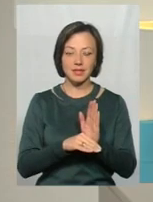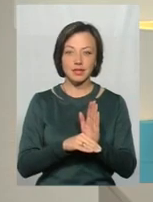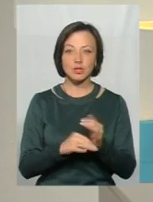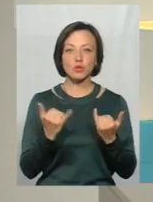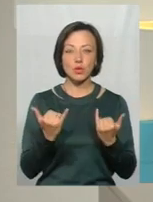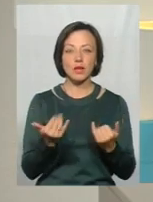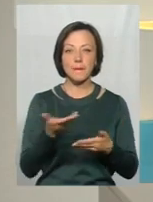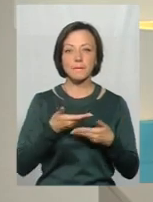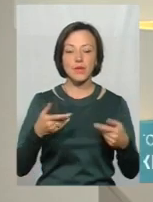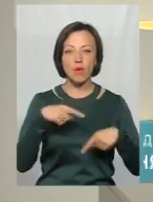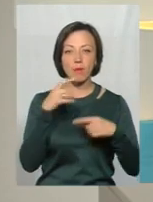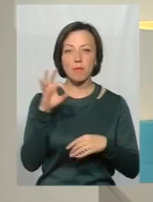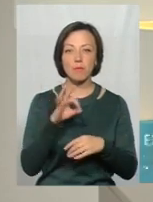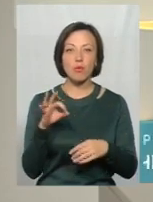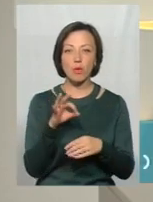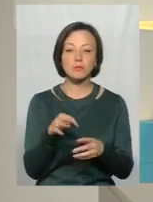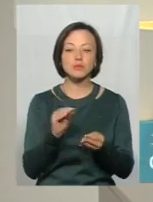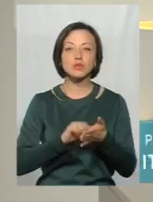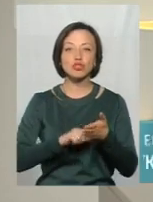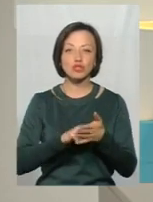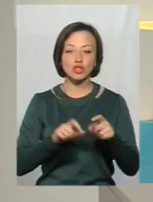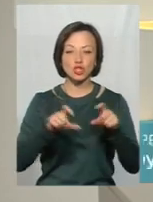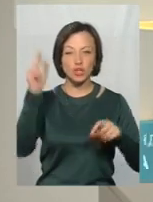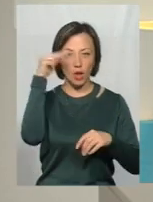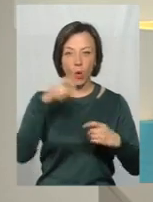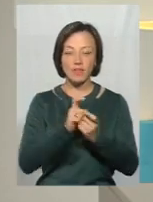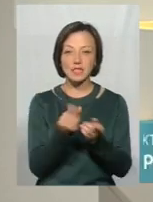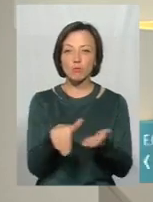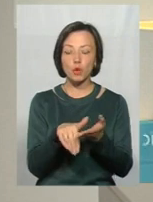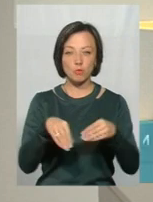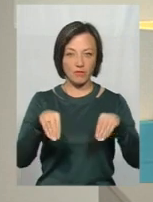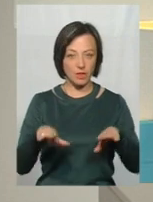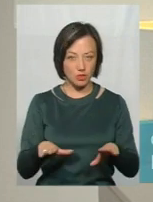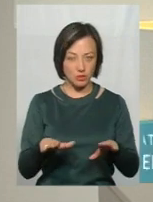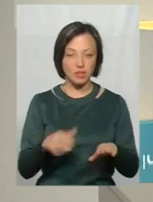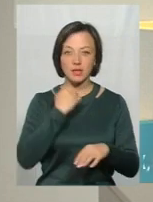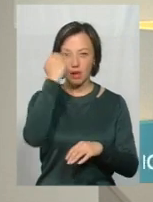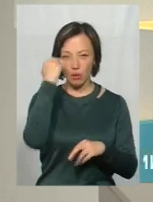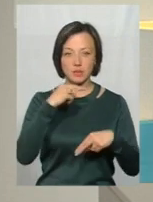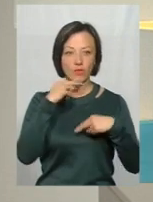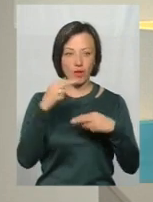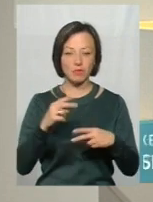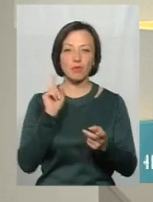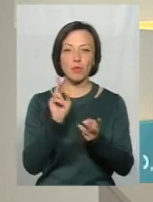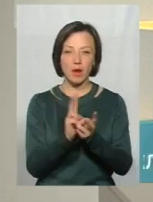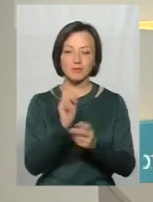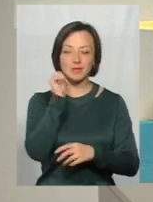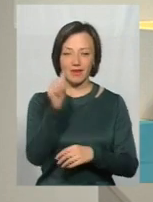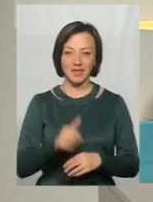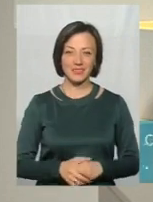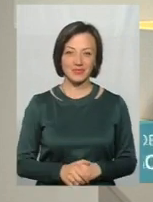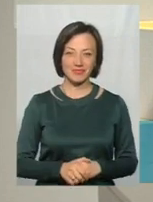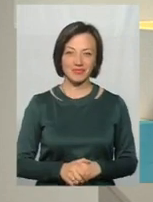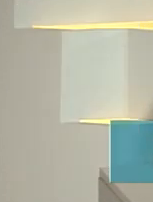Сьогодні ми говорили про природу шкільних конфліктів і способи їх вирішення. Дякую всім за увагу. Побачимось уже завтра.